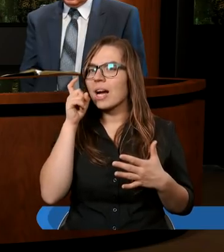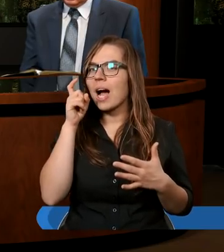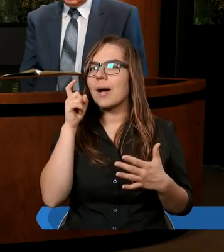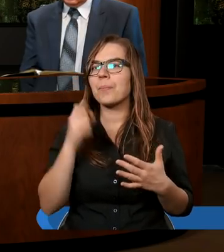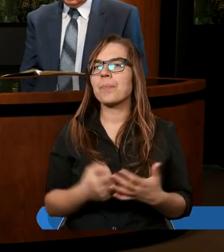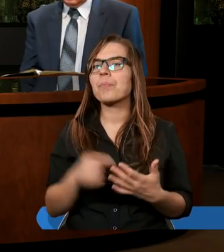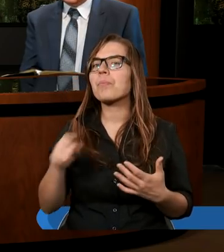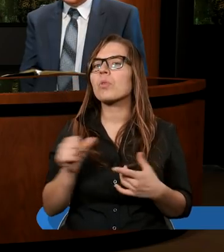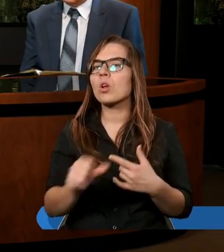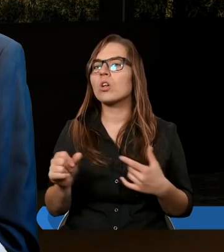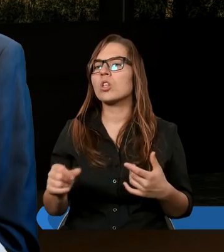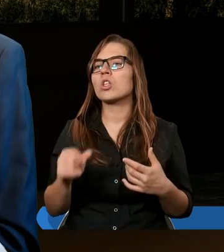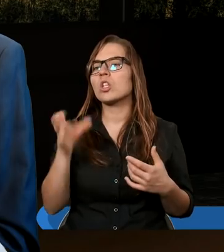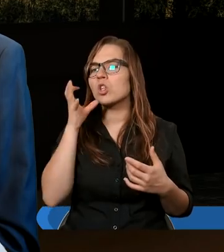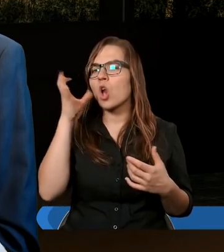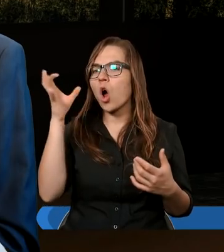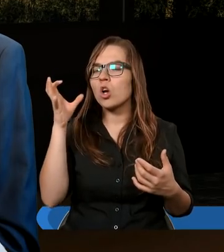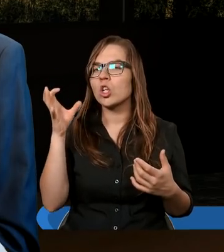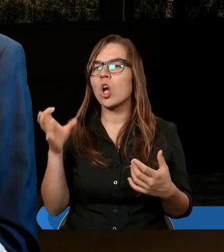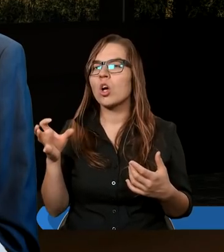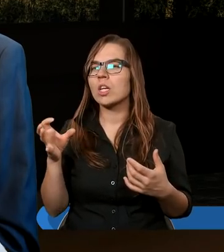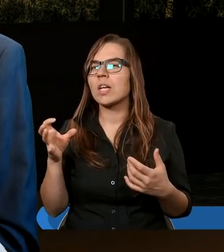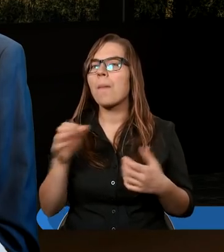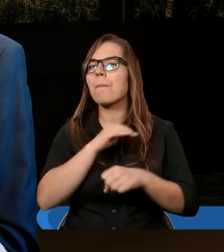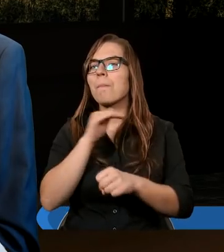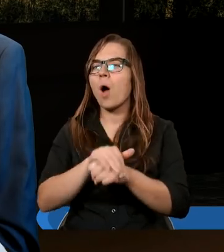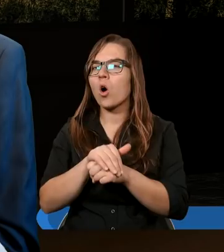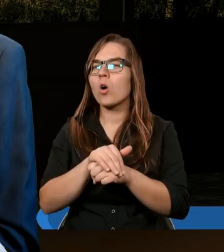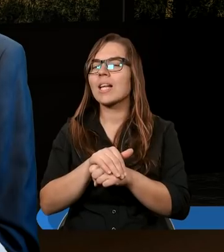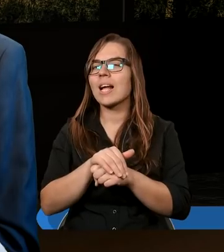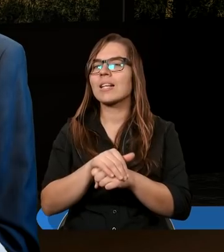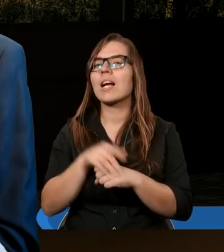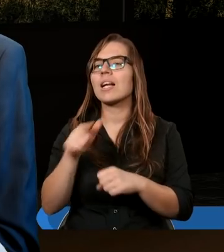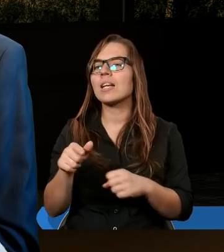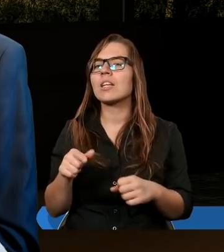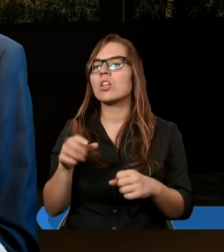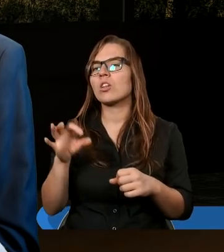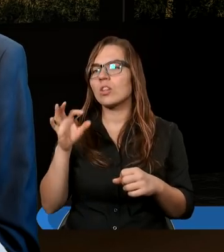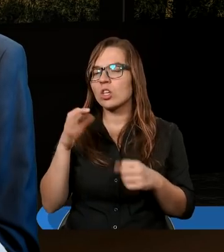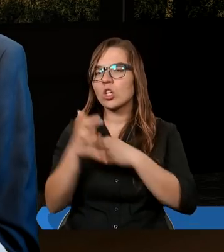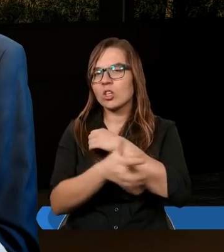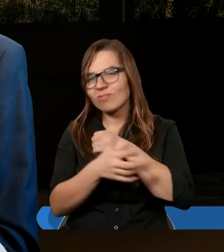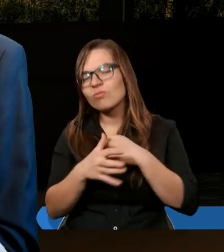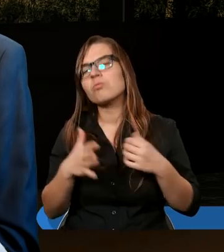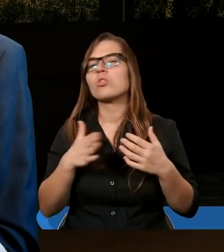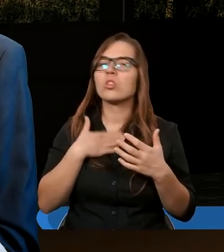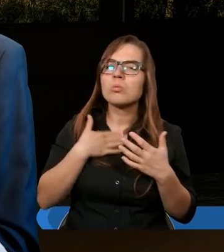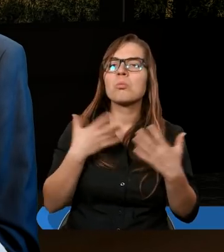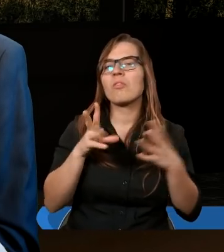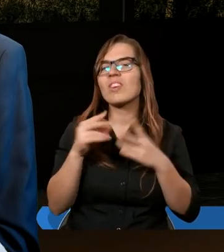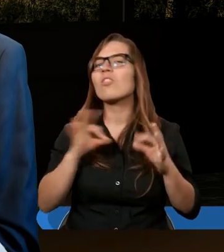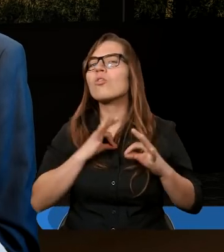to jest zdolność pogodzenia się z dolą i niedolą swojego życia.